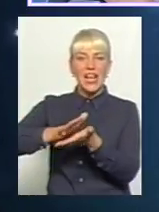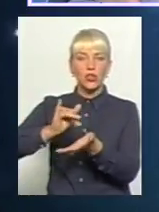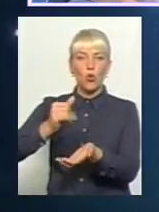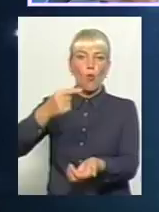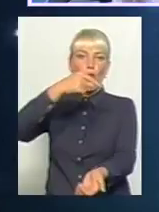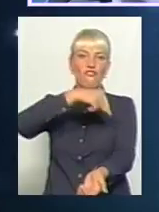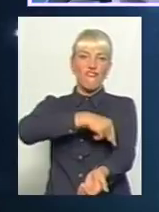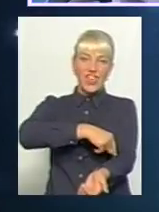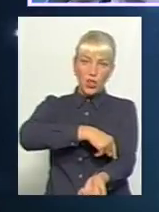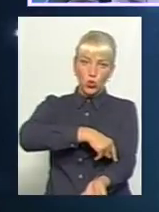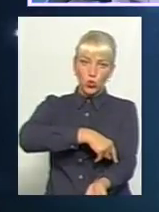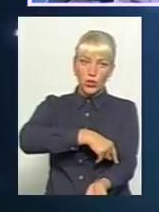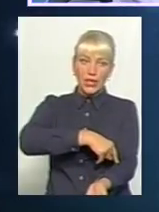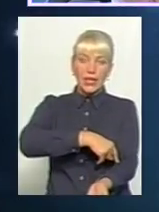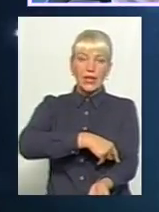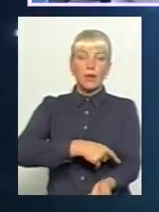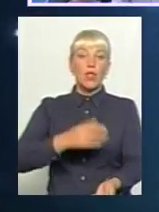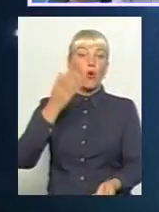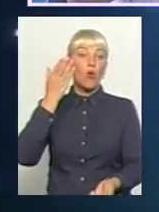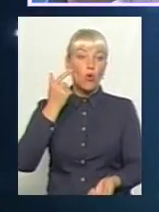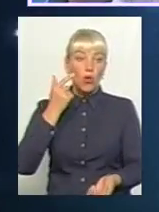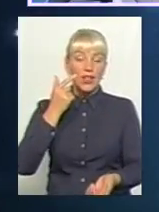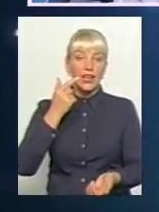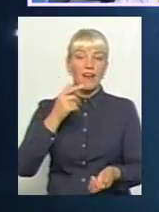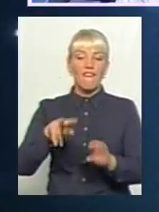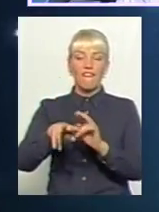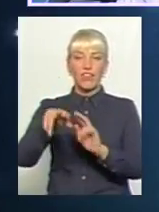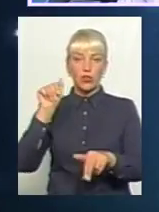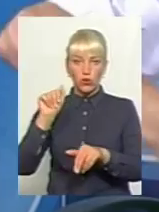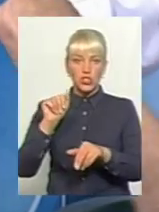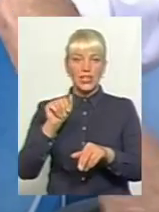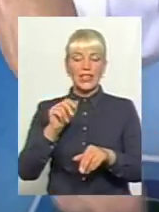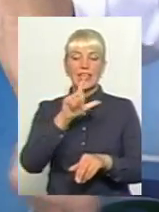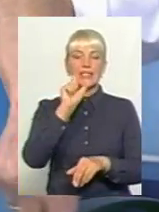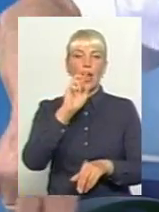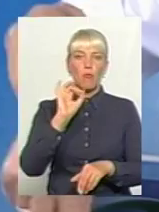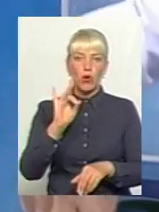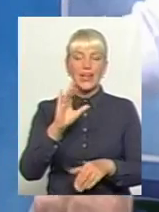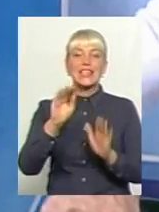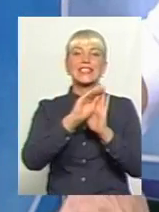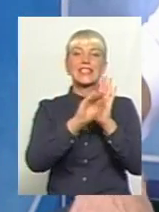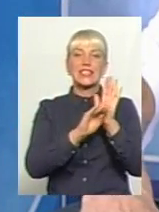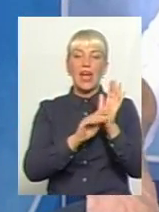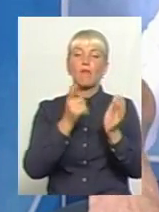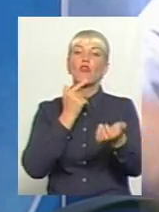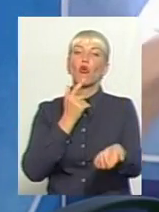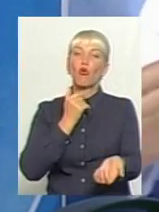Коли відключили забор, із системи кров поступає,